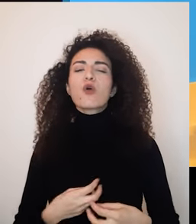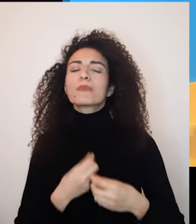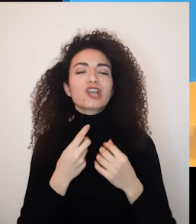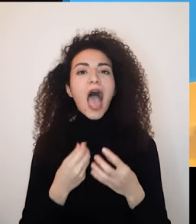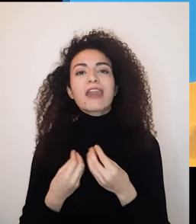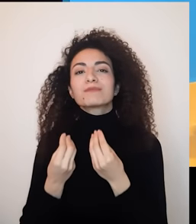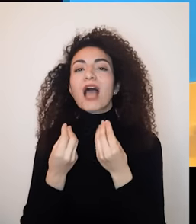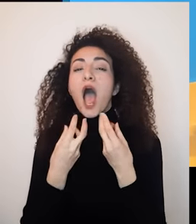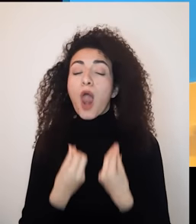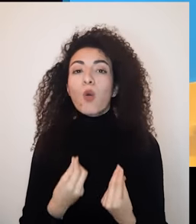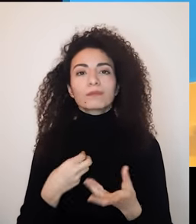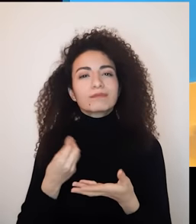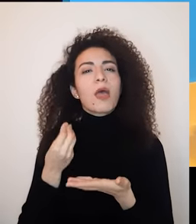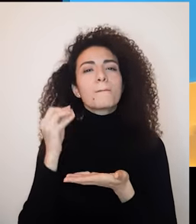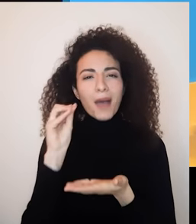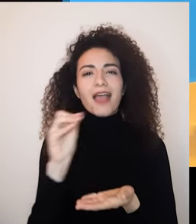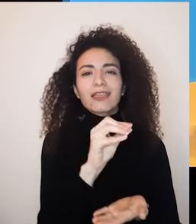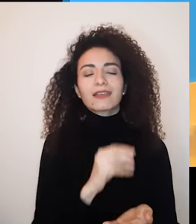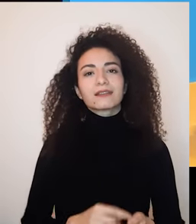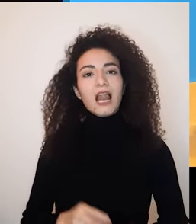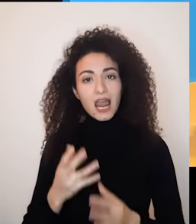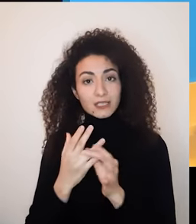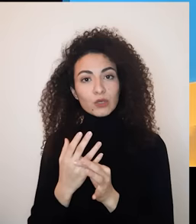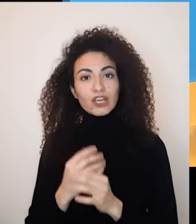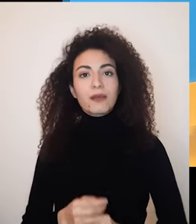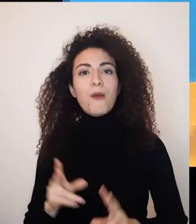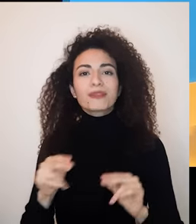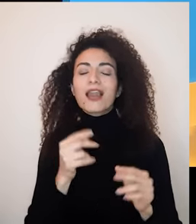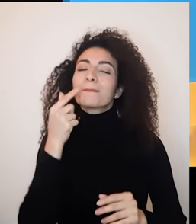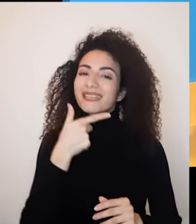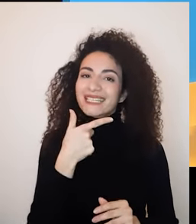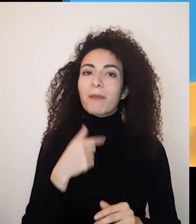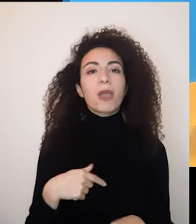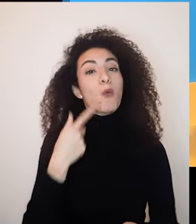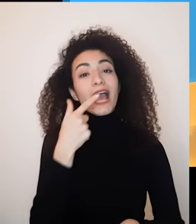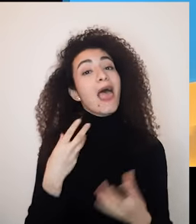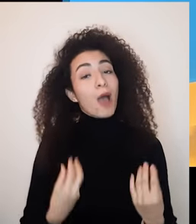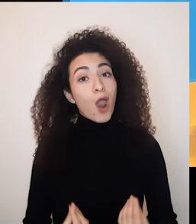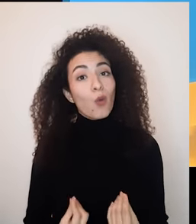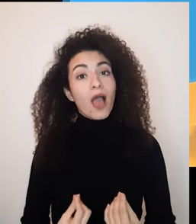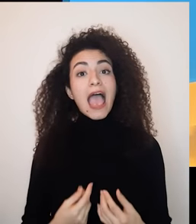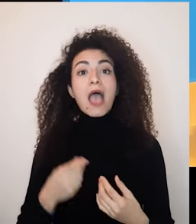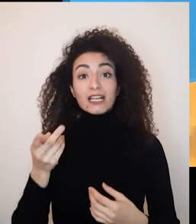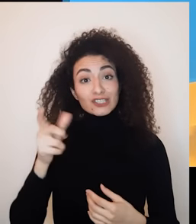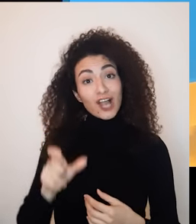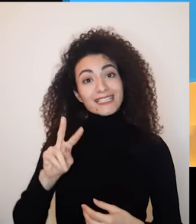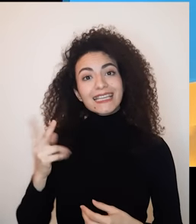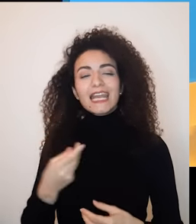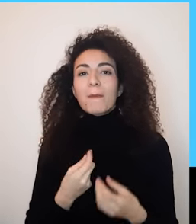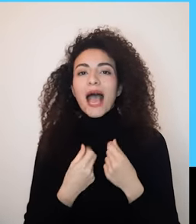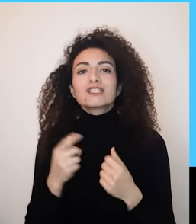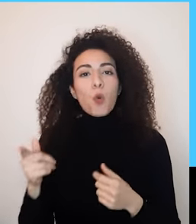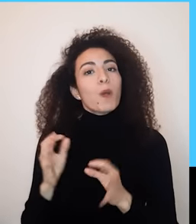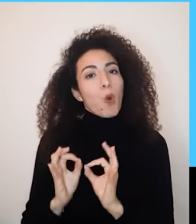مشاعر وأفكار وأعمال إيجابية بأبسط الأشياء، كالابتسام الصادقة أو إطراء جميل يشعر الآخر كم هو محبوب